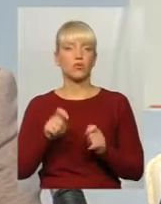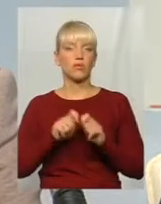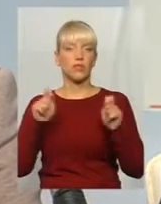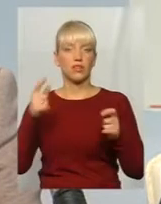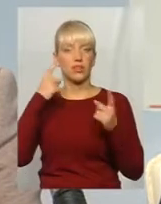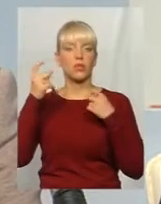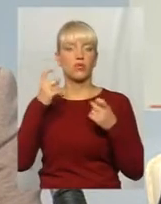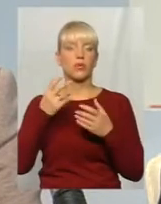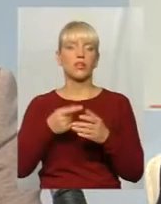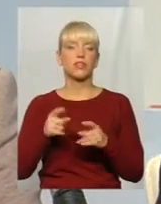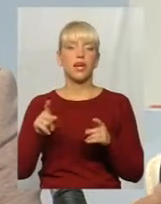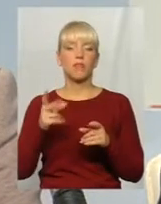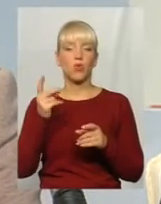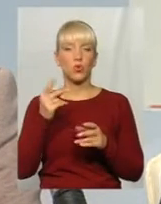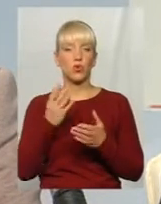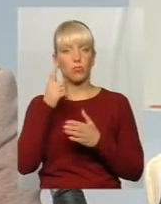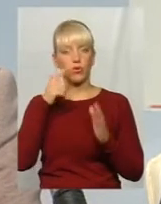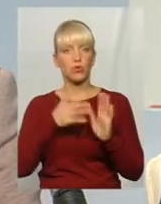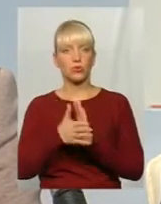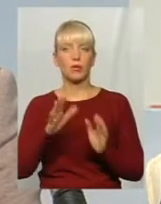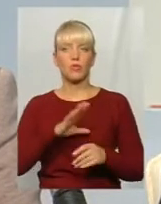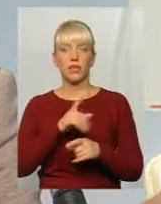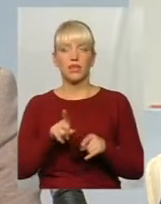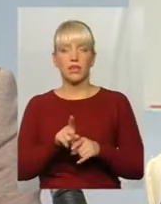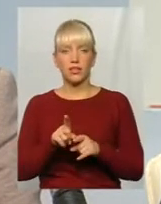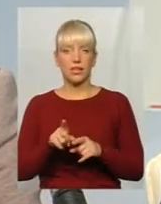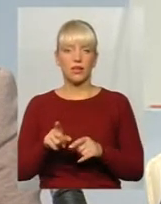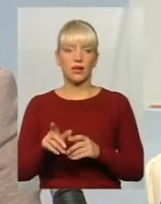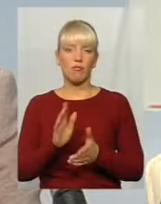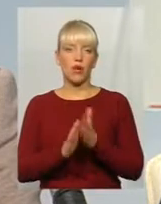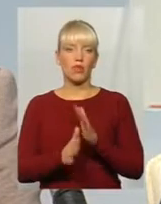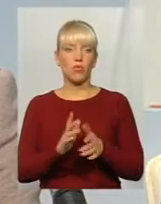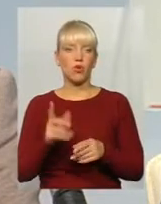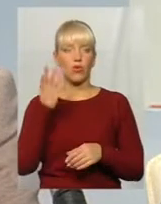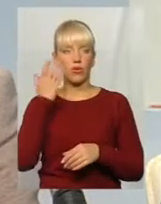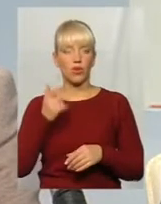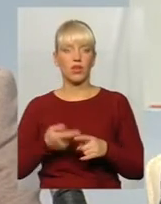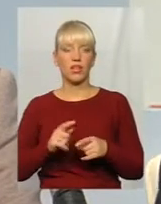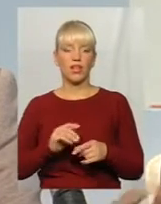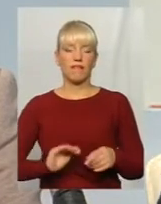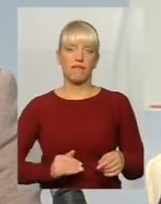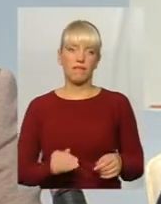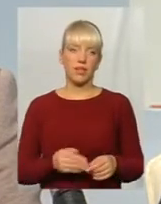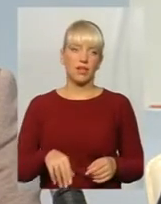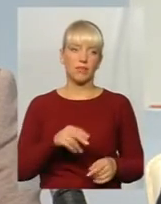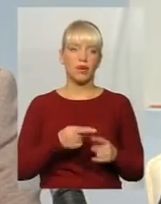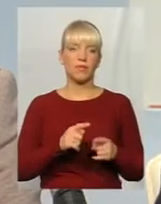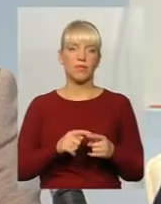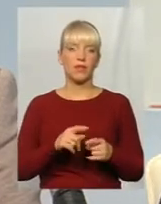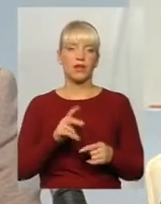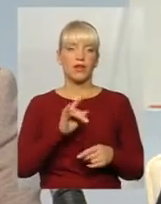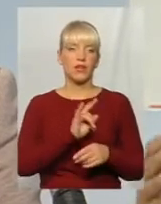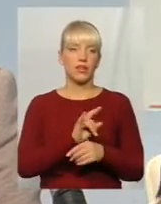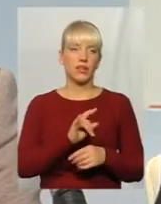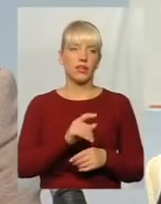в «Прозоро» ще таки були іноді маніпуляції, коли фірми демпінгують або там такі тролі, коли